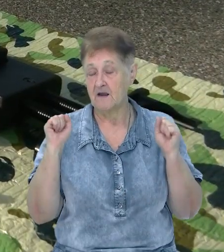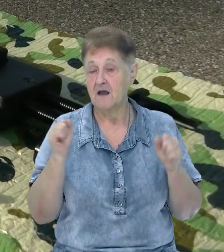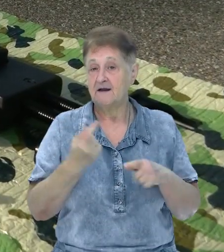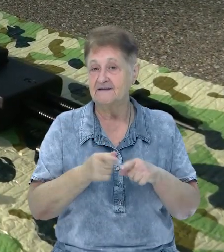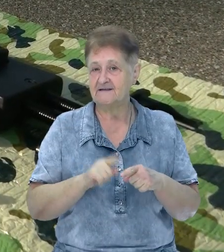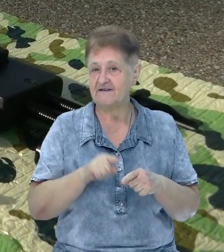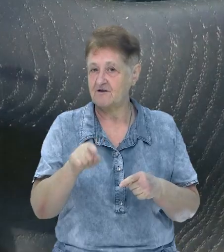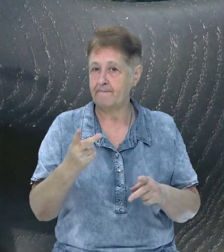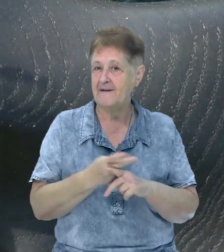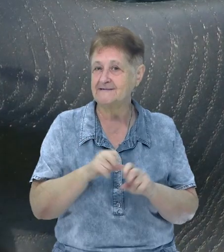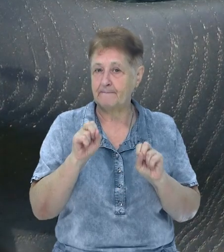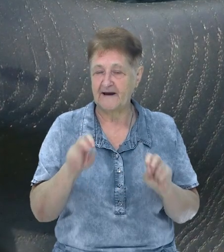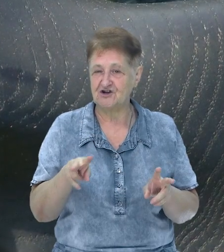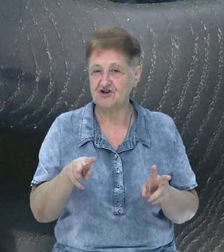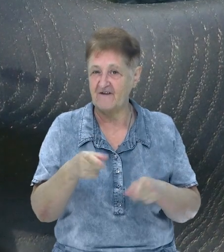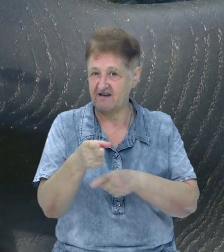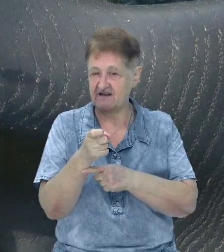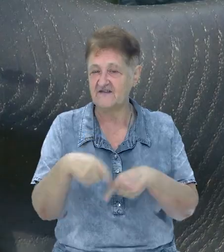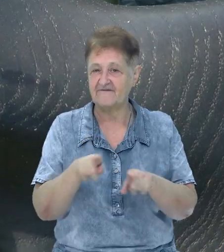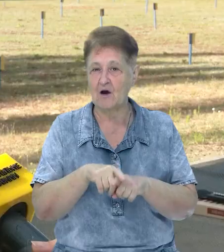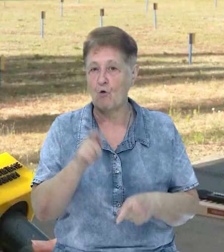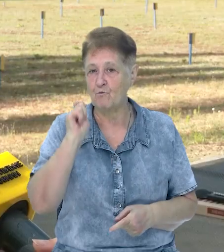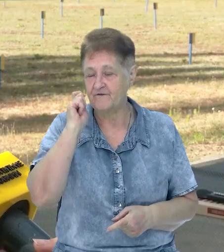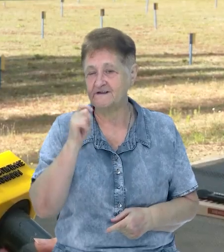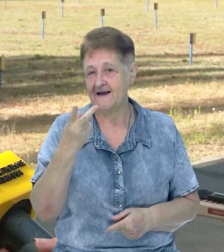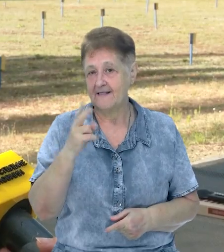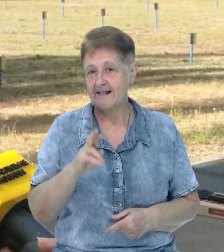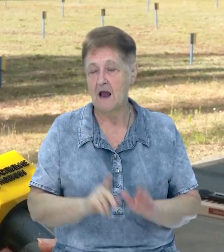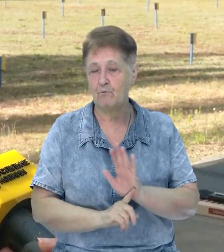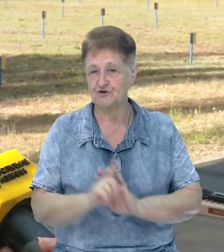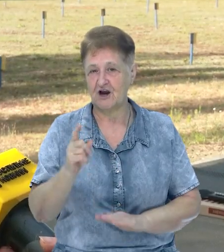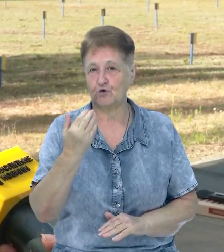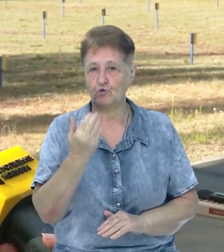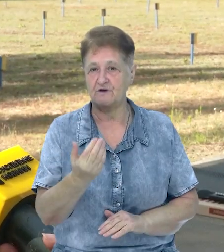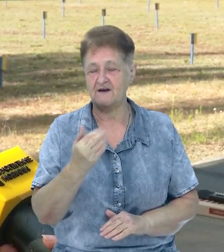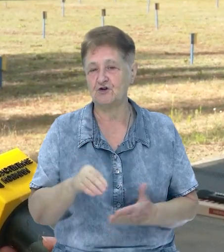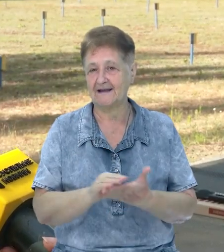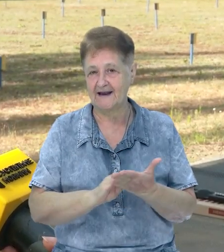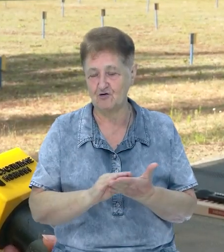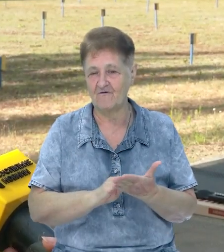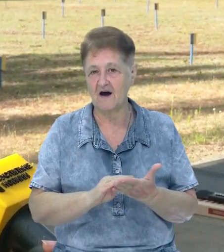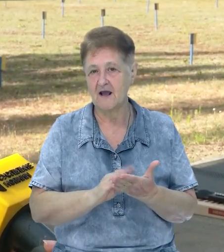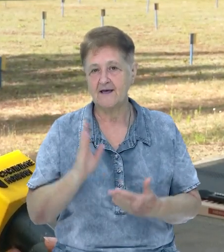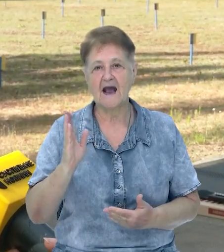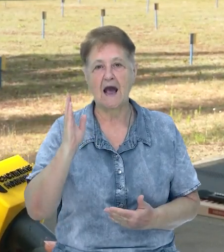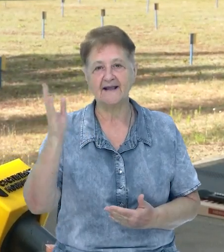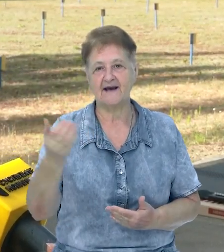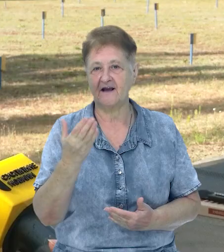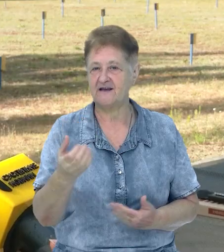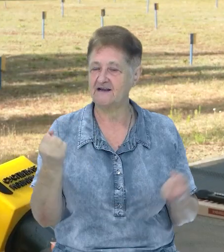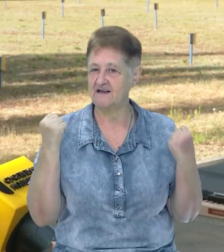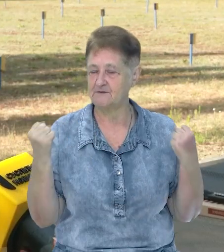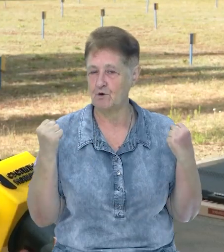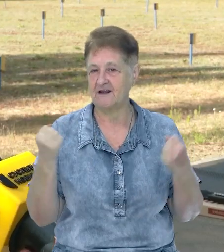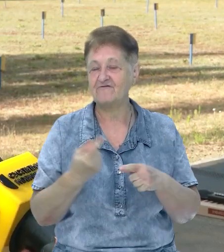гвинтівки безпечніші в такому віці, тому для початку їхнього тренування і кар'єри спортивної, якщо